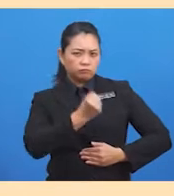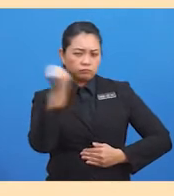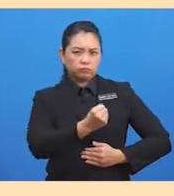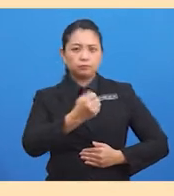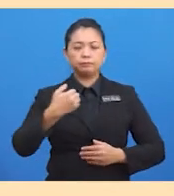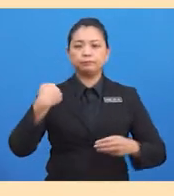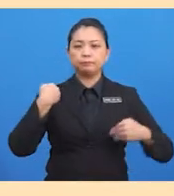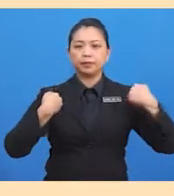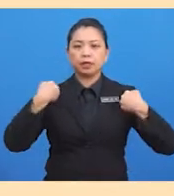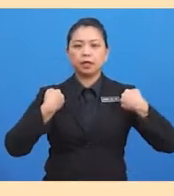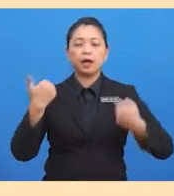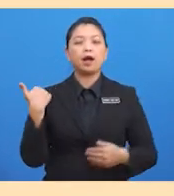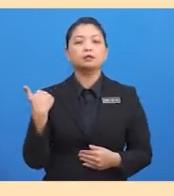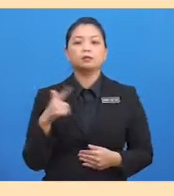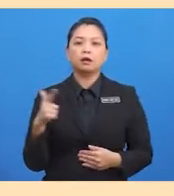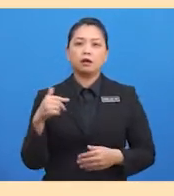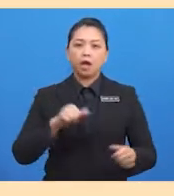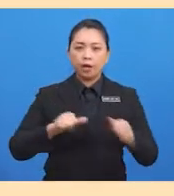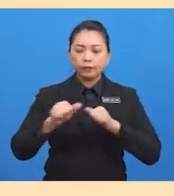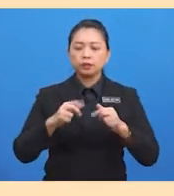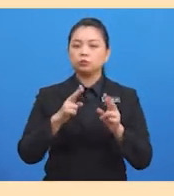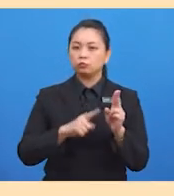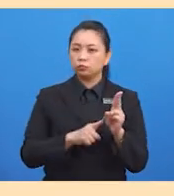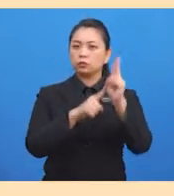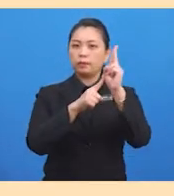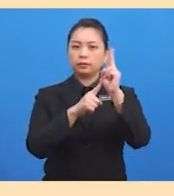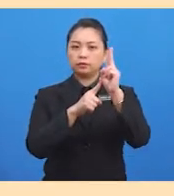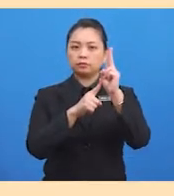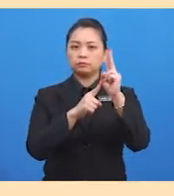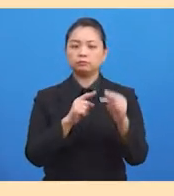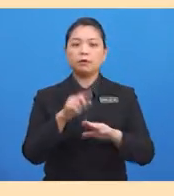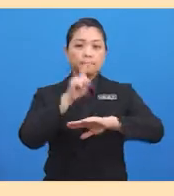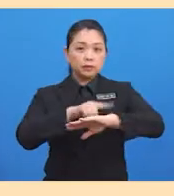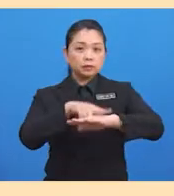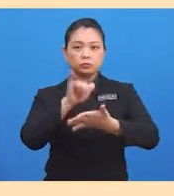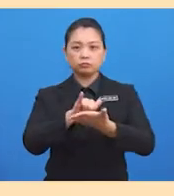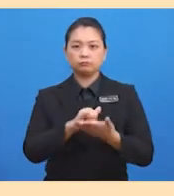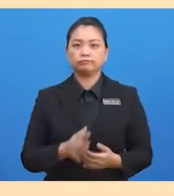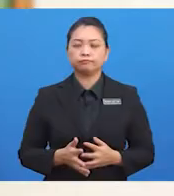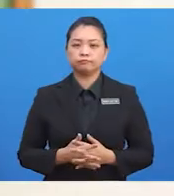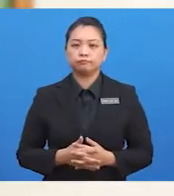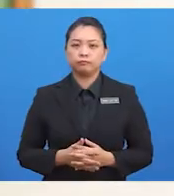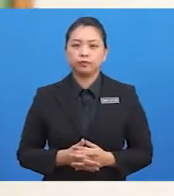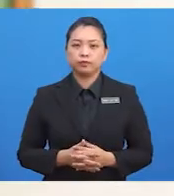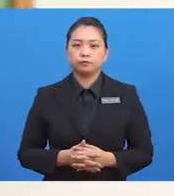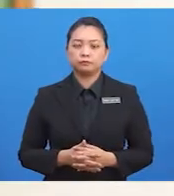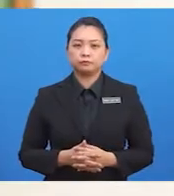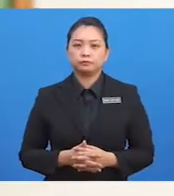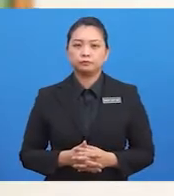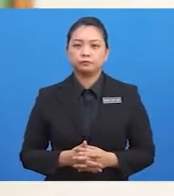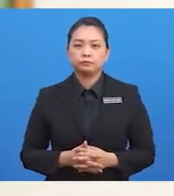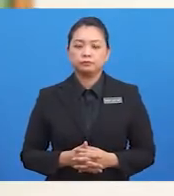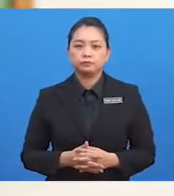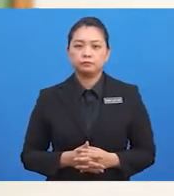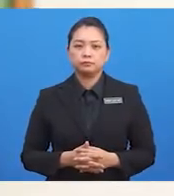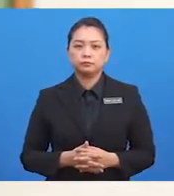merupakan kegiatan utama manusia pada kedua-dua zaman prasejarah tersebut. Bidang kesenian